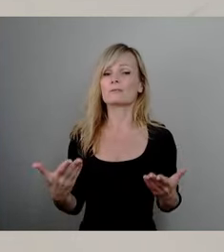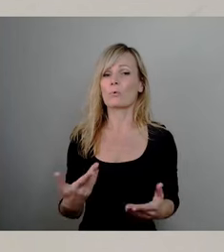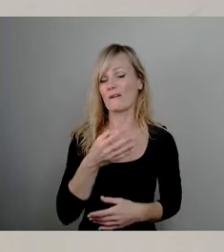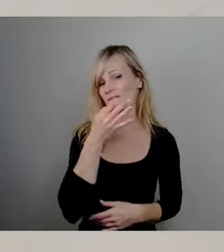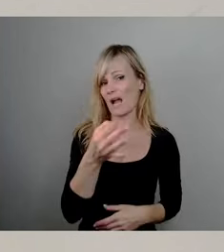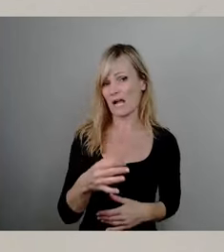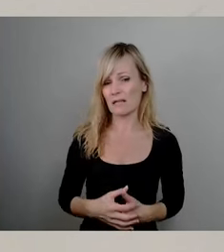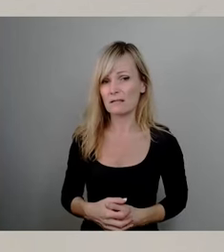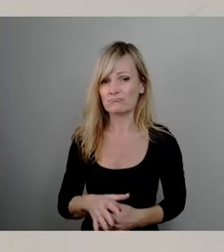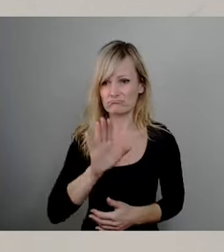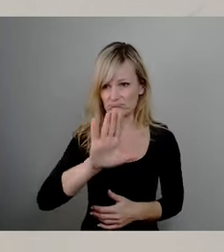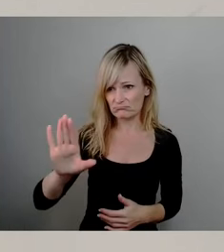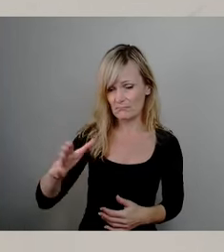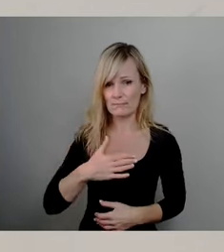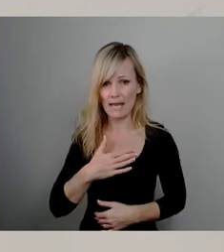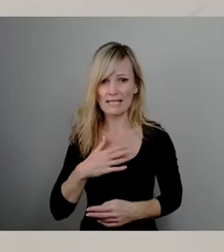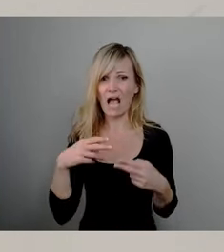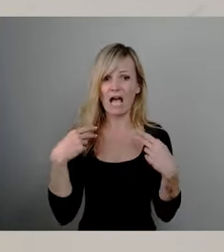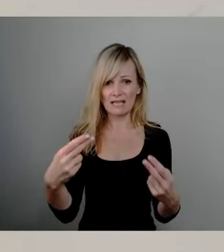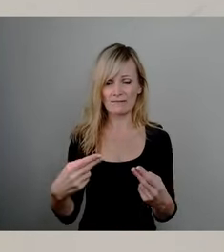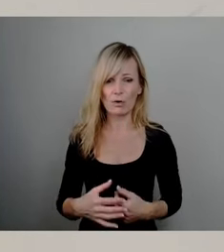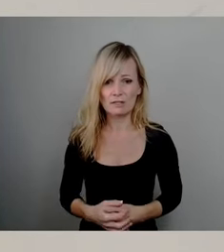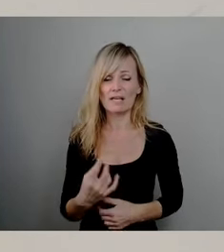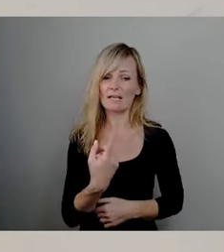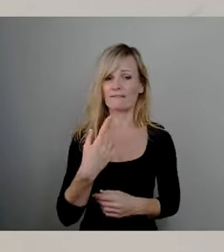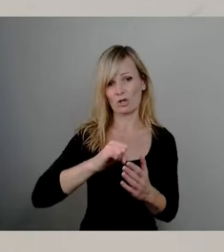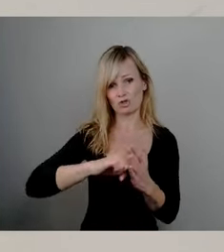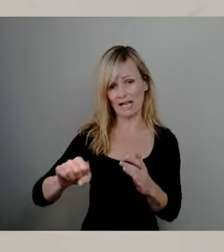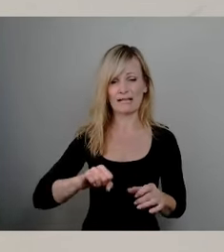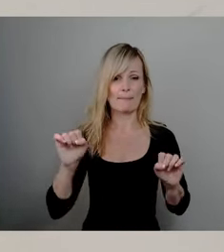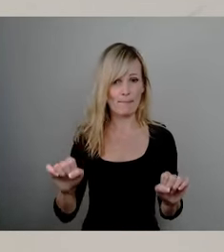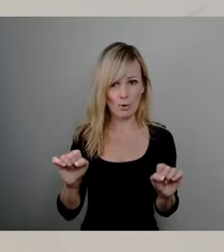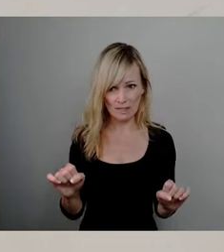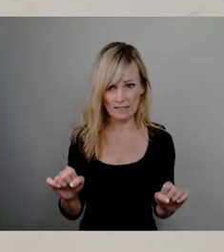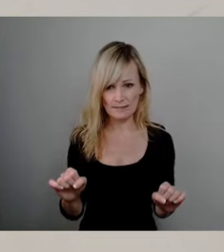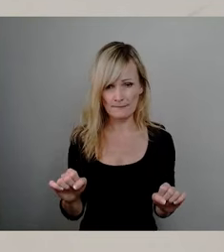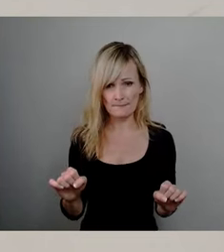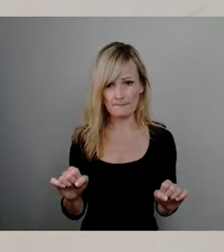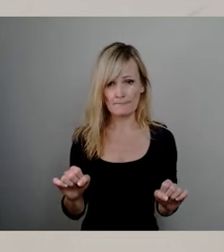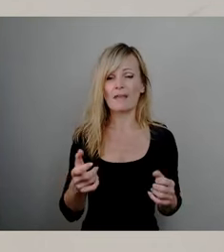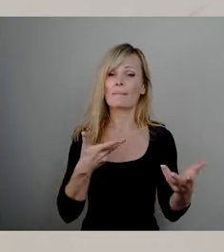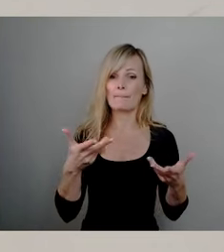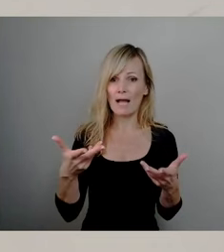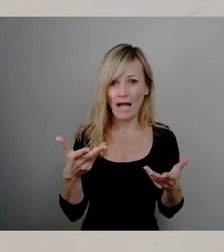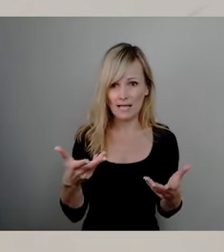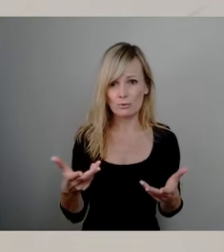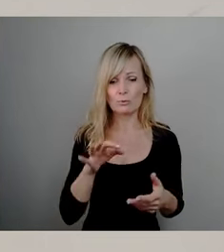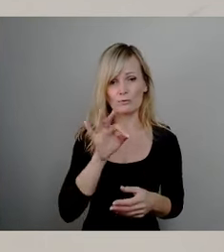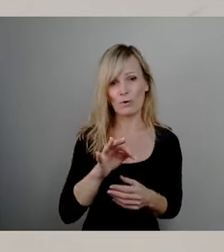von Ihnen und meine Antwort dazu, dass wir schnellstmöglich die Beratungen des Behindertenbeirates,